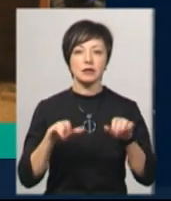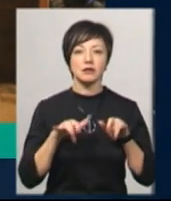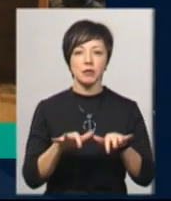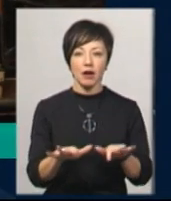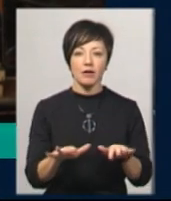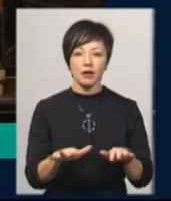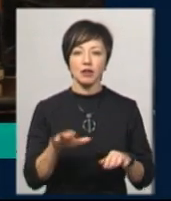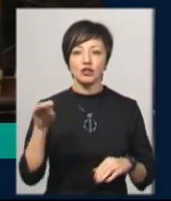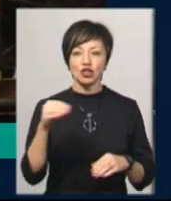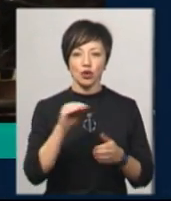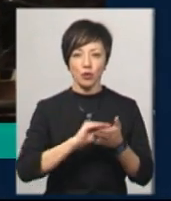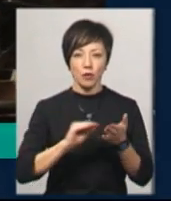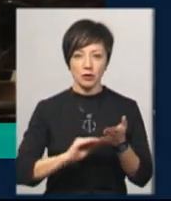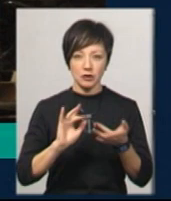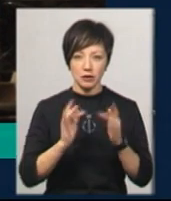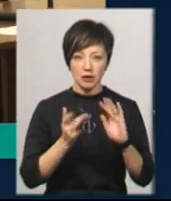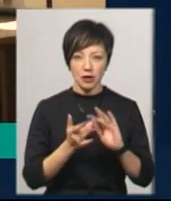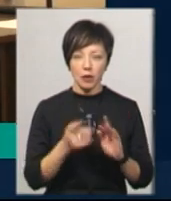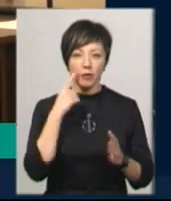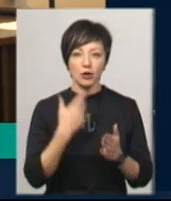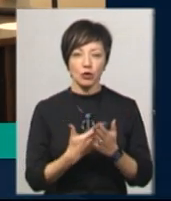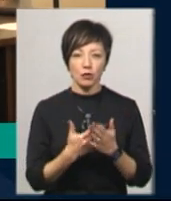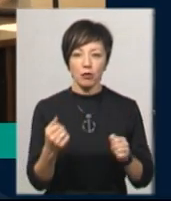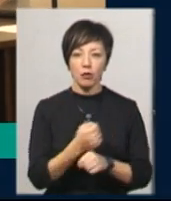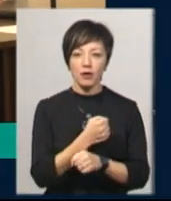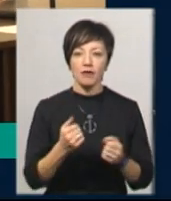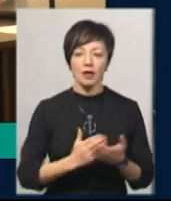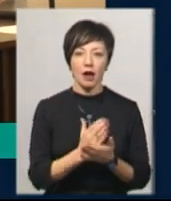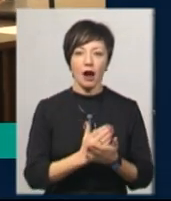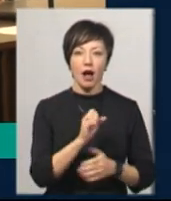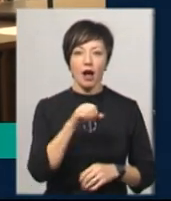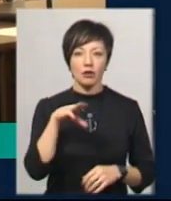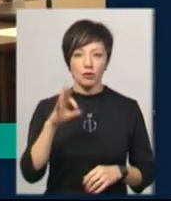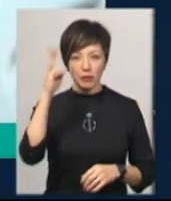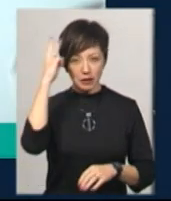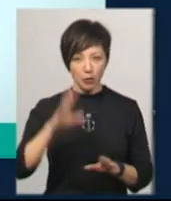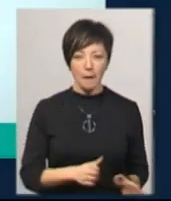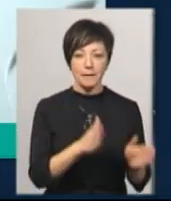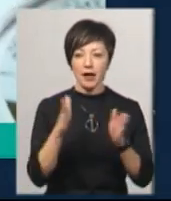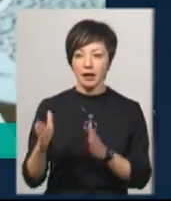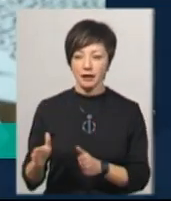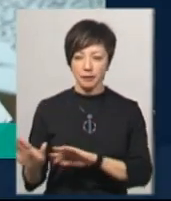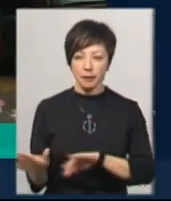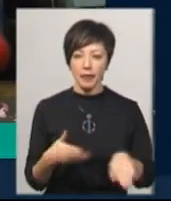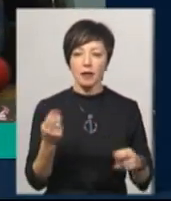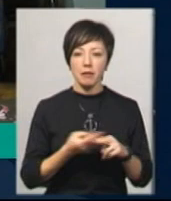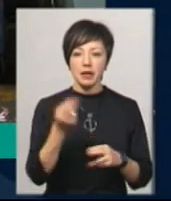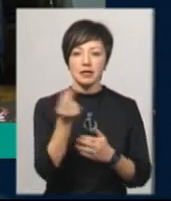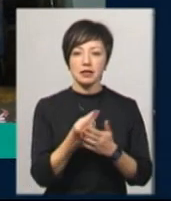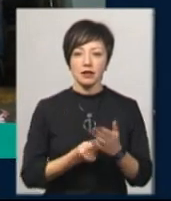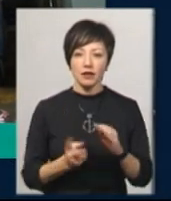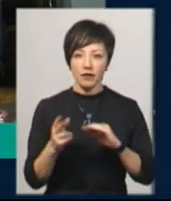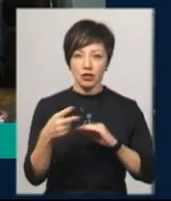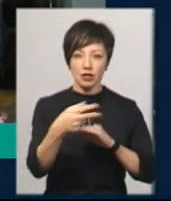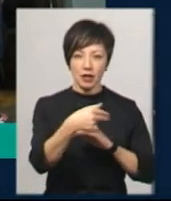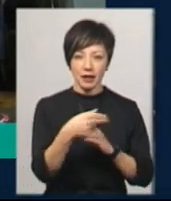блогера з Житомирщини Артура Сороченка, якого підозрюють у побитті ветерана АТО, в Хмельницькому перенесли. Без ескізів вирізає площині і